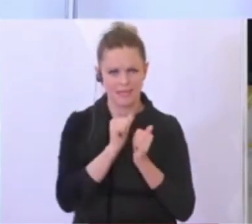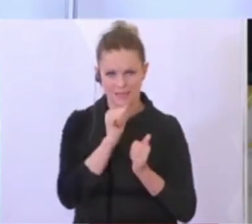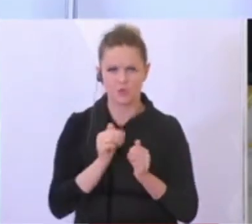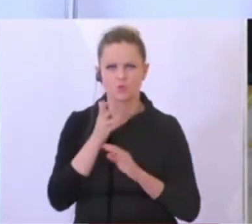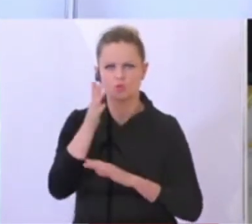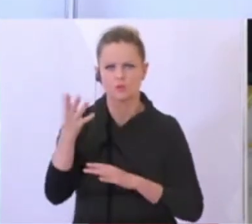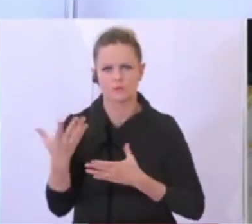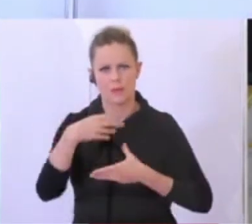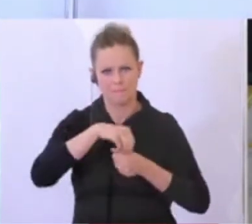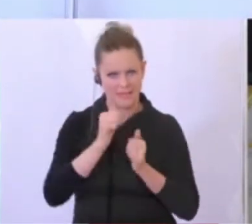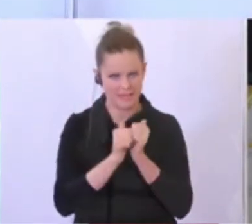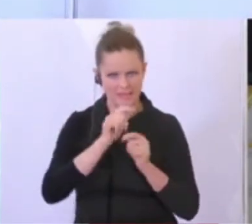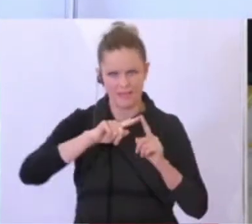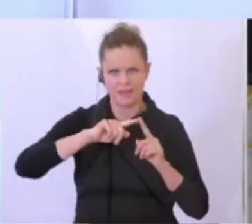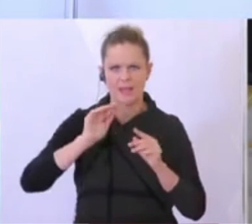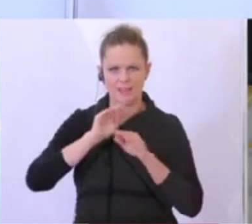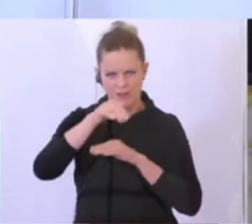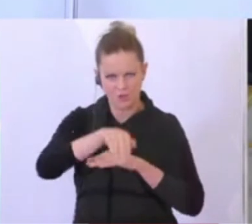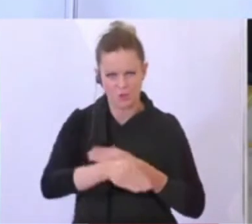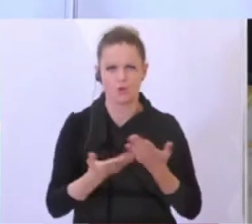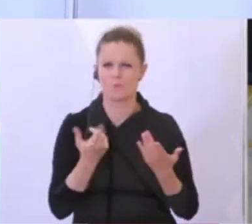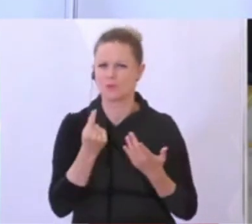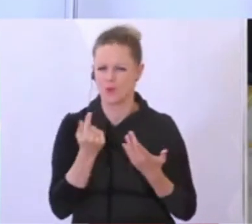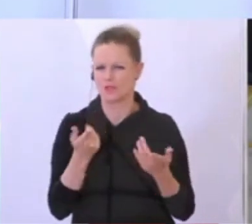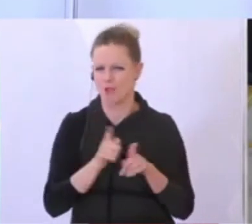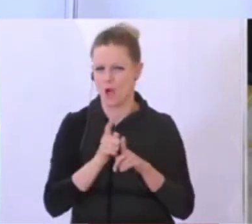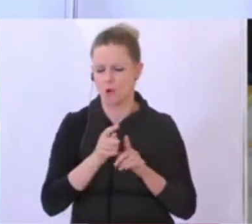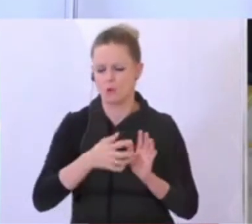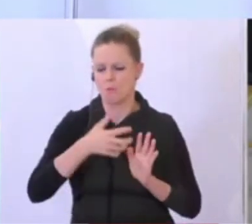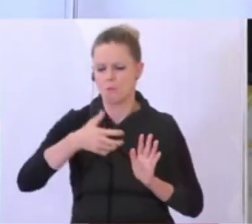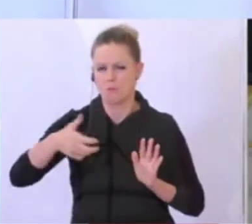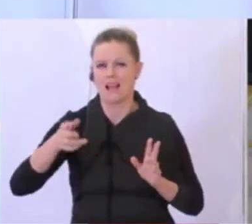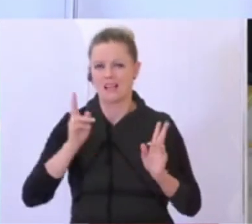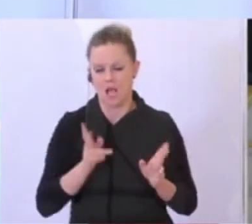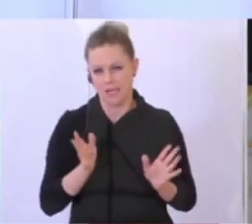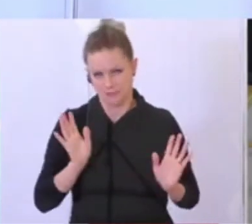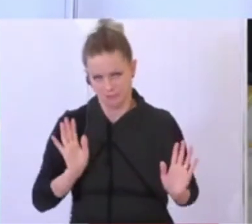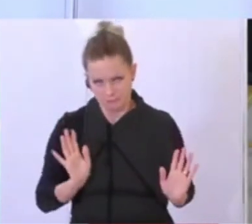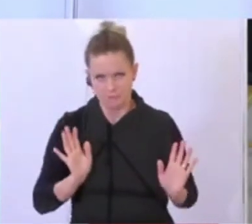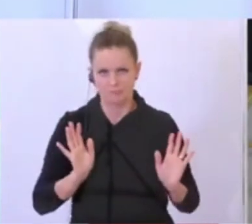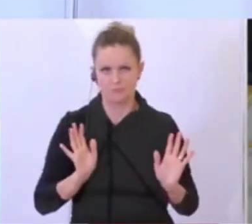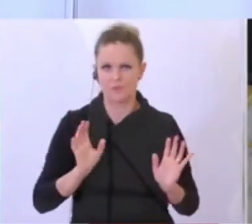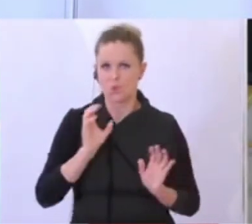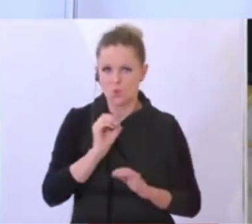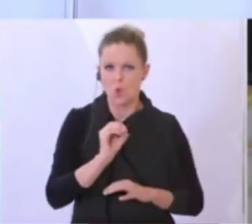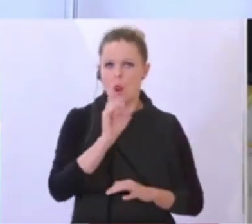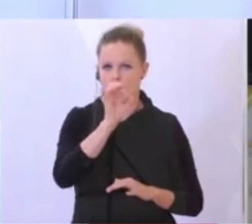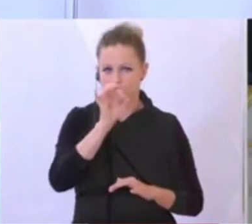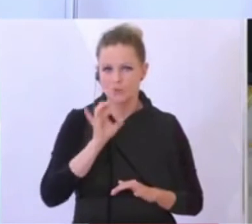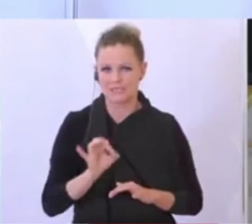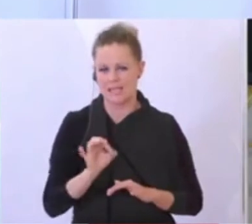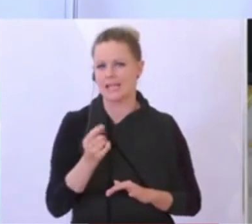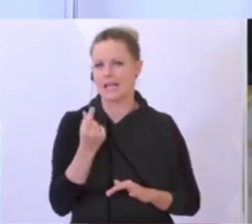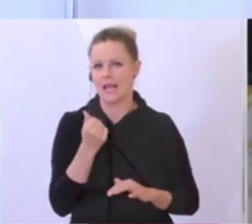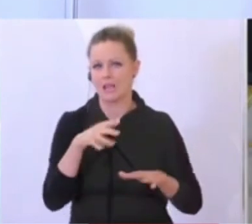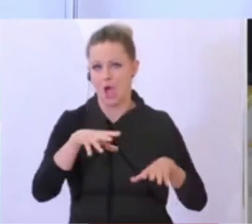Betracht ziehen, würde ich einmal davon ausgehen, dass wir noch längere Zeit hin uns de facto, de facto um 0% Geld aufnehmen